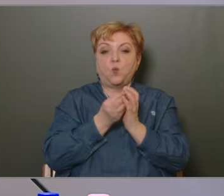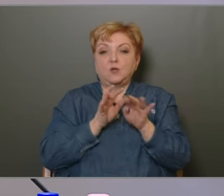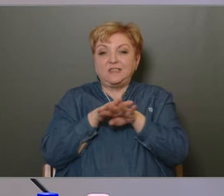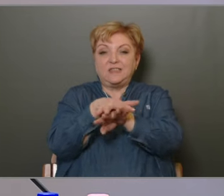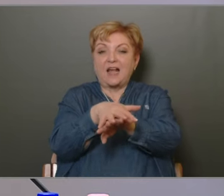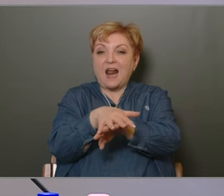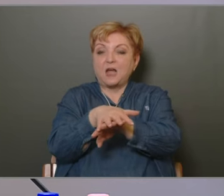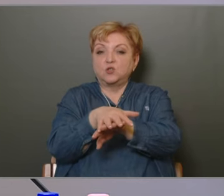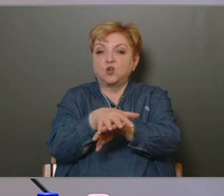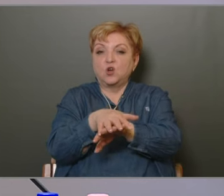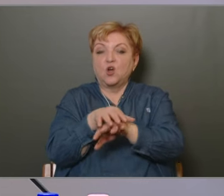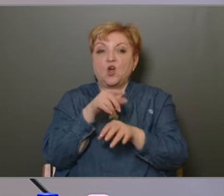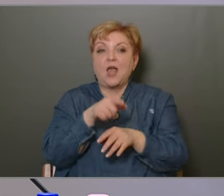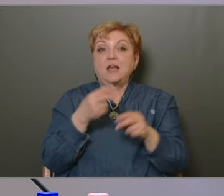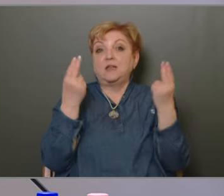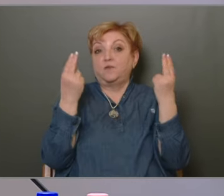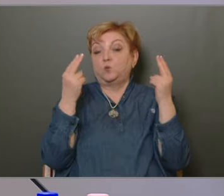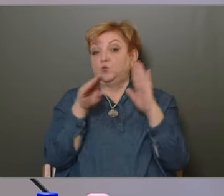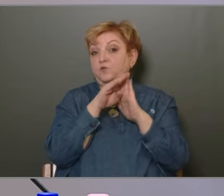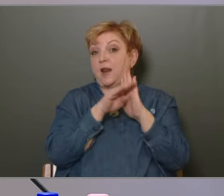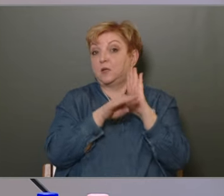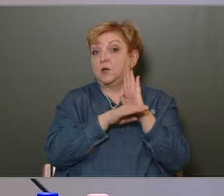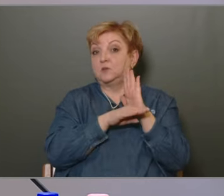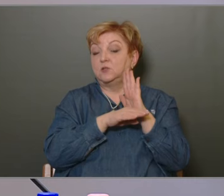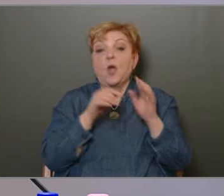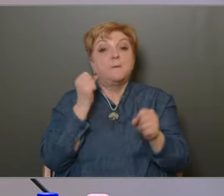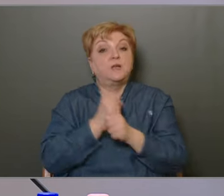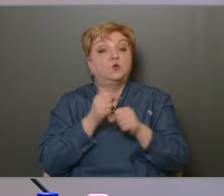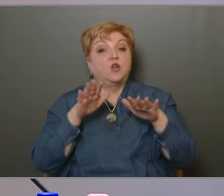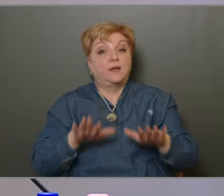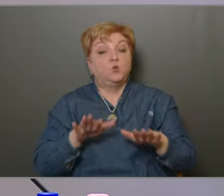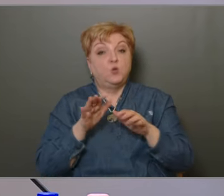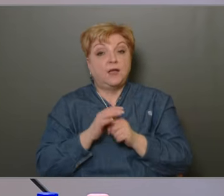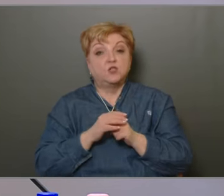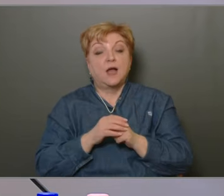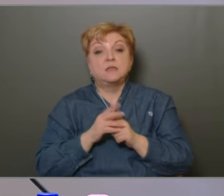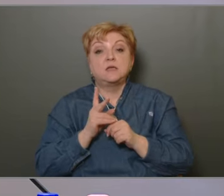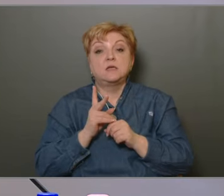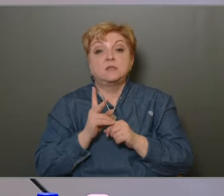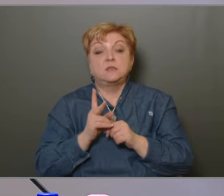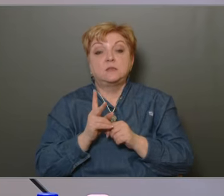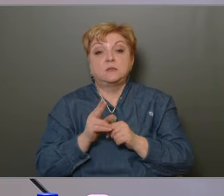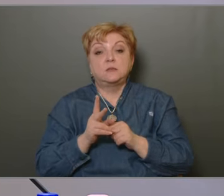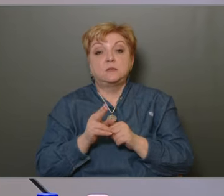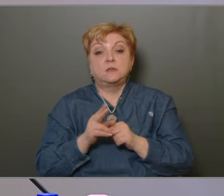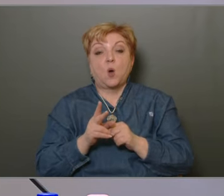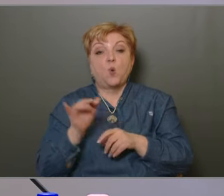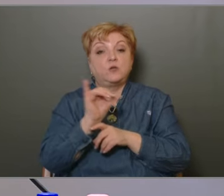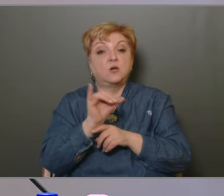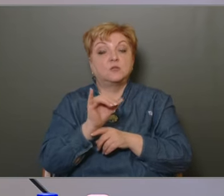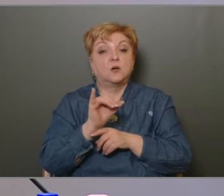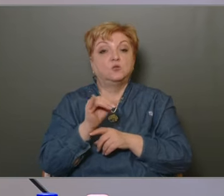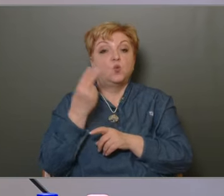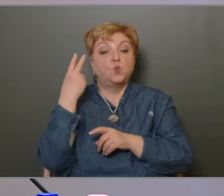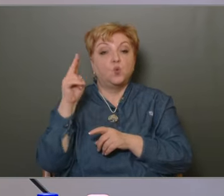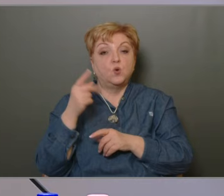integrálása. Ez egy nagyon fontos feladat, és a bizottságülésen szabó igazgató úr